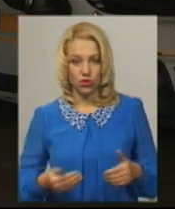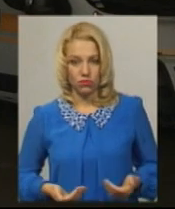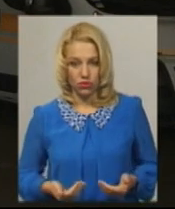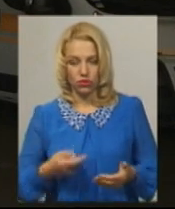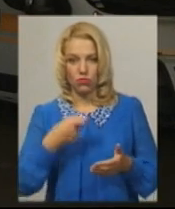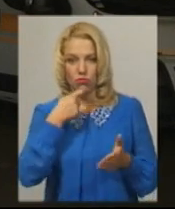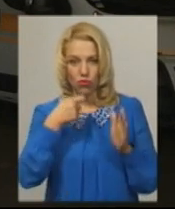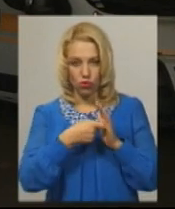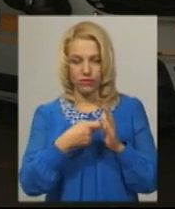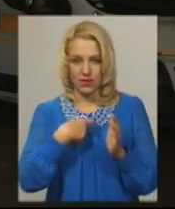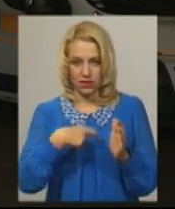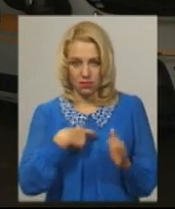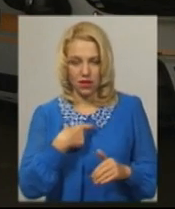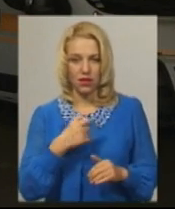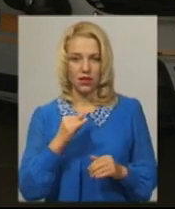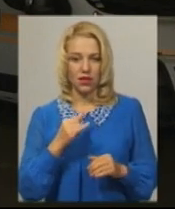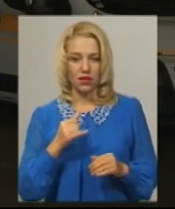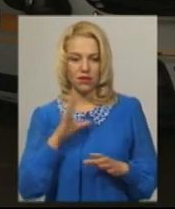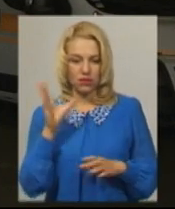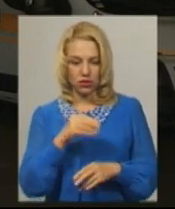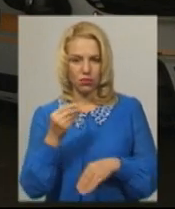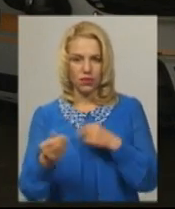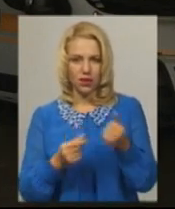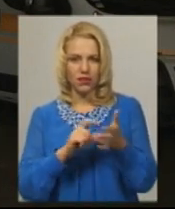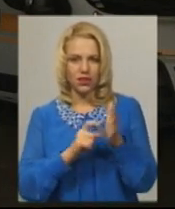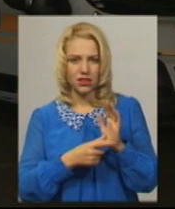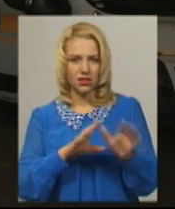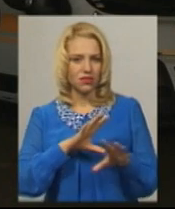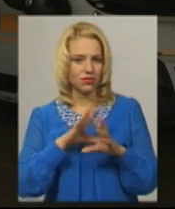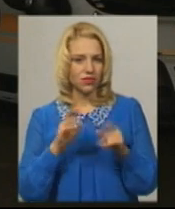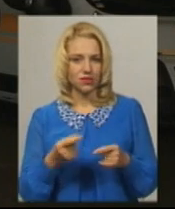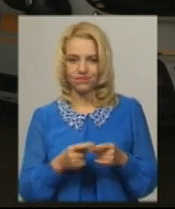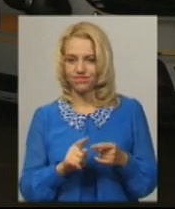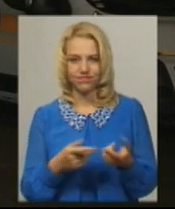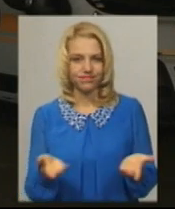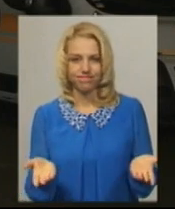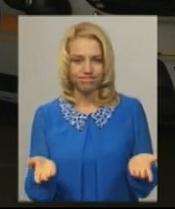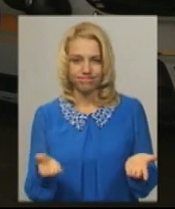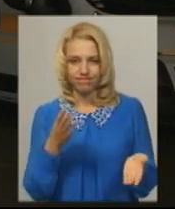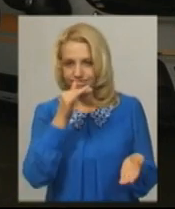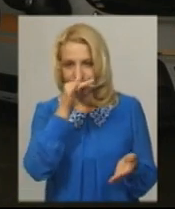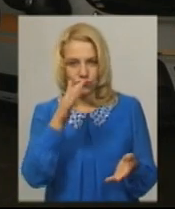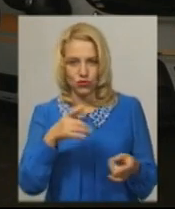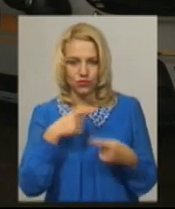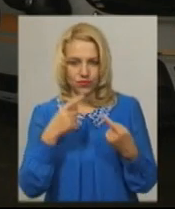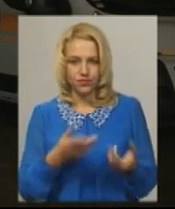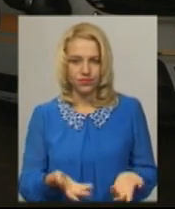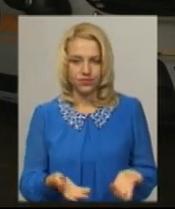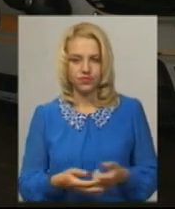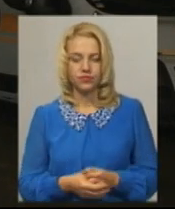прокормити і проплатити кроплату і тому подібне, воно навіть, можна сказати,